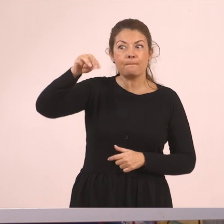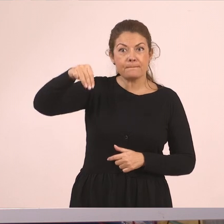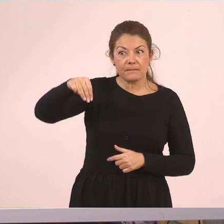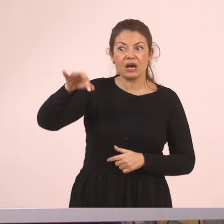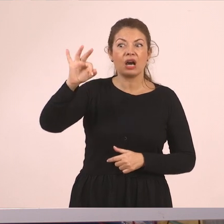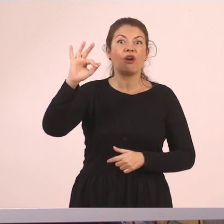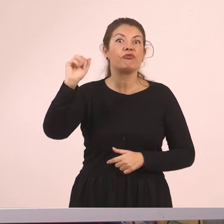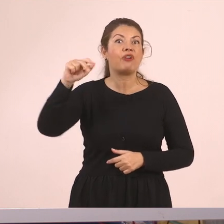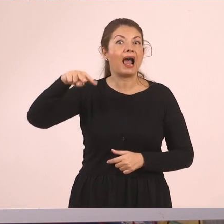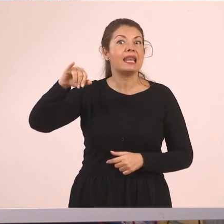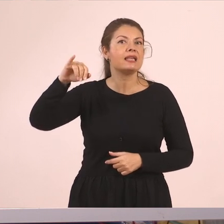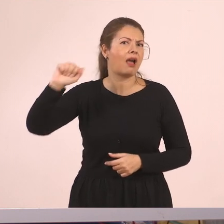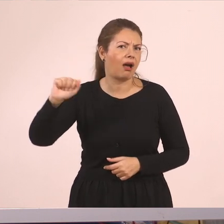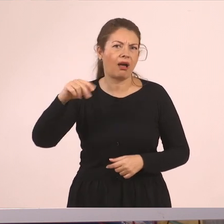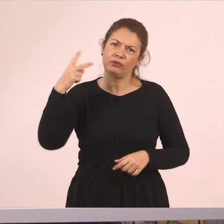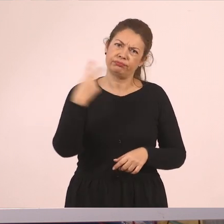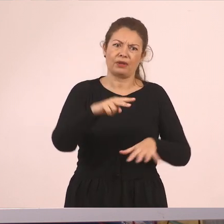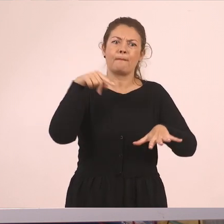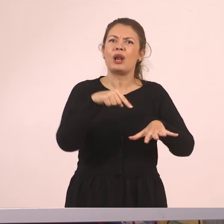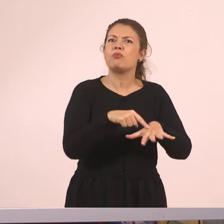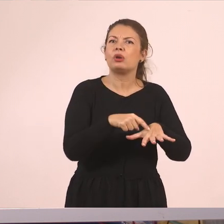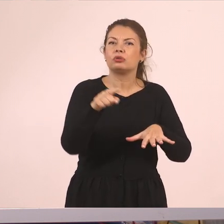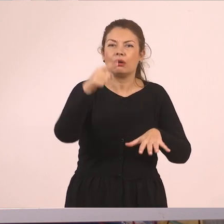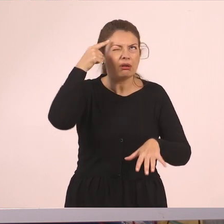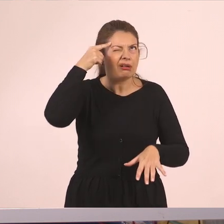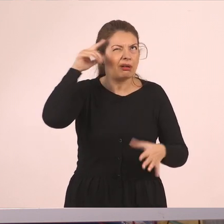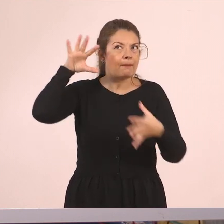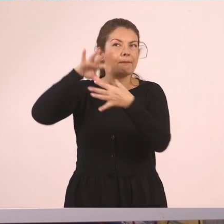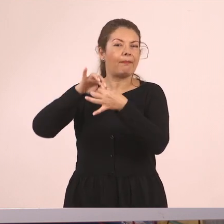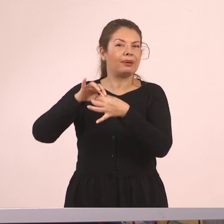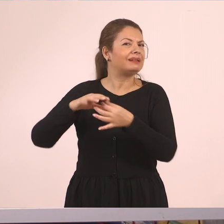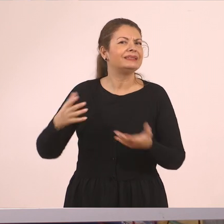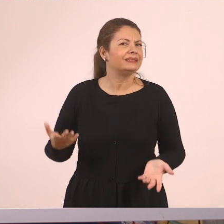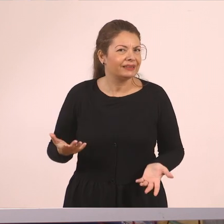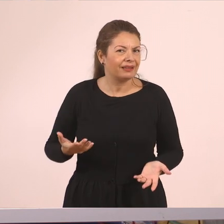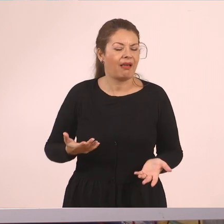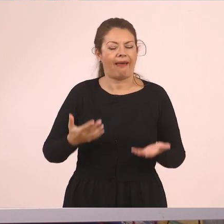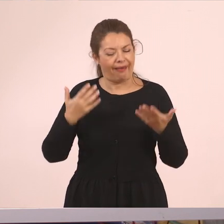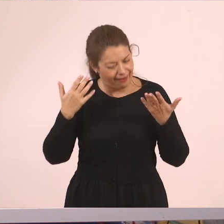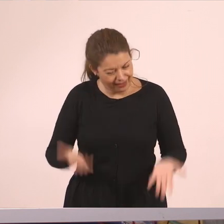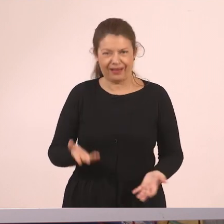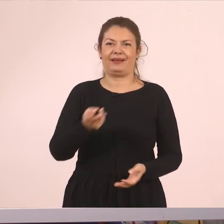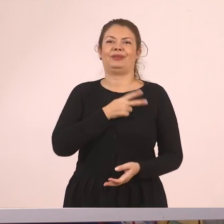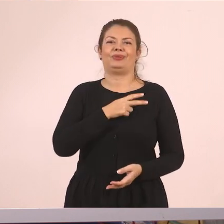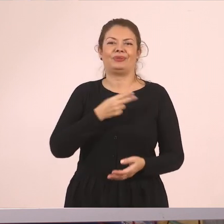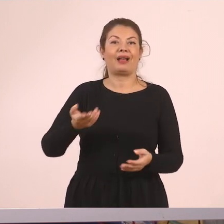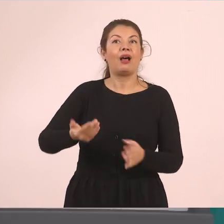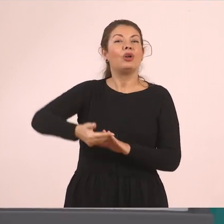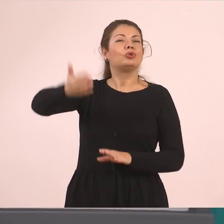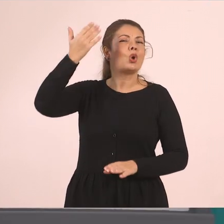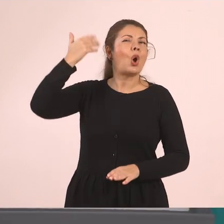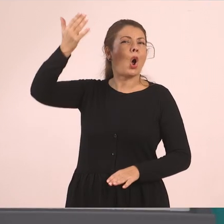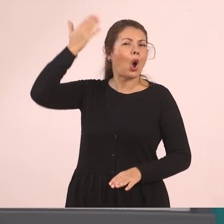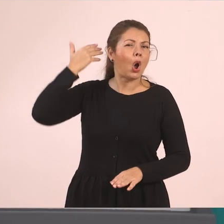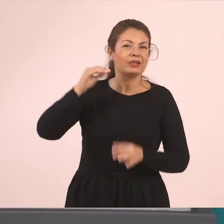Πελοπόννησο, σας θυμίζει κάτι. Κατευθείαν, ναι. Ε, βέβαια, σας θυμίζει. Σας θυμίζει τις περιπέτειες και τους